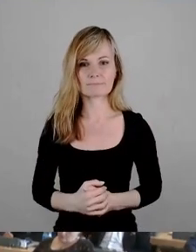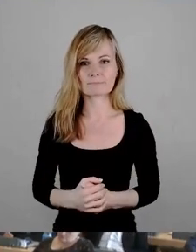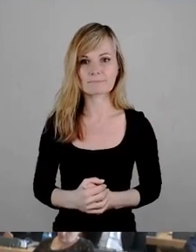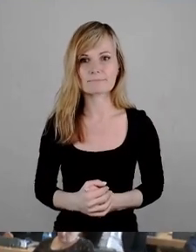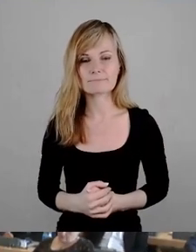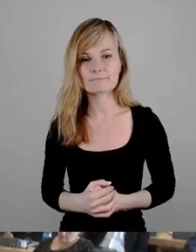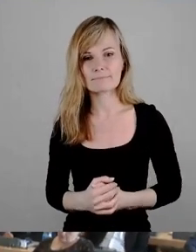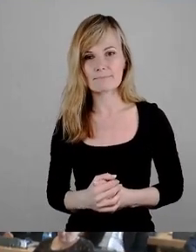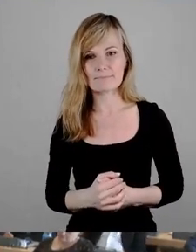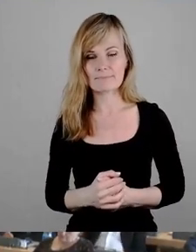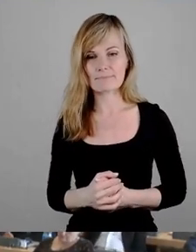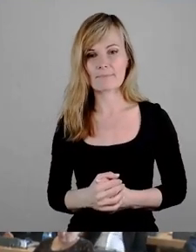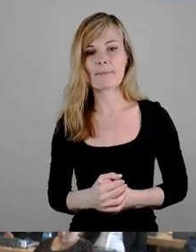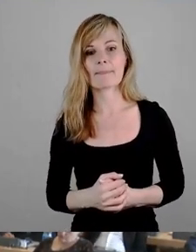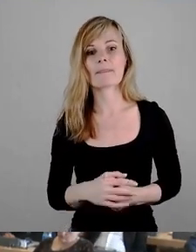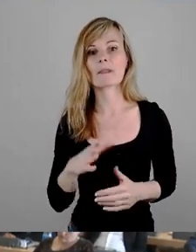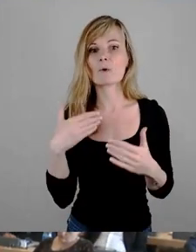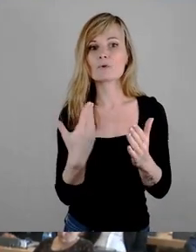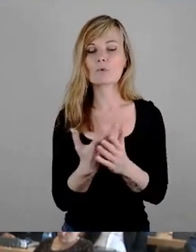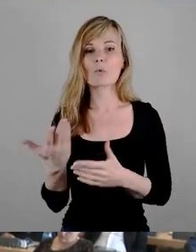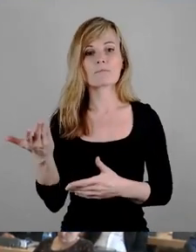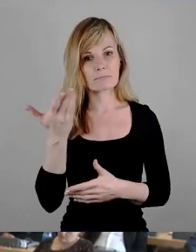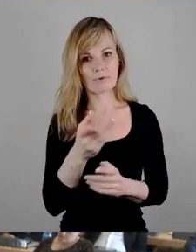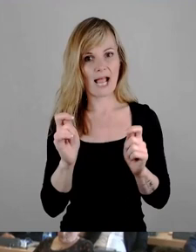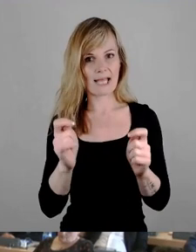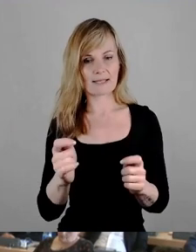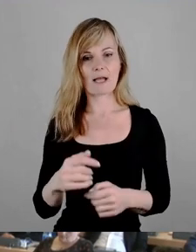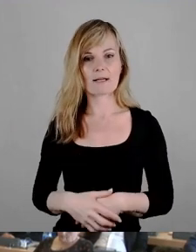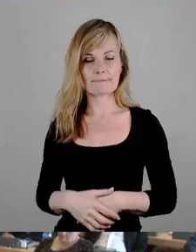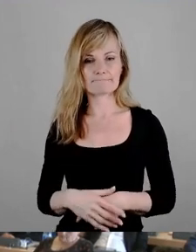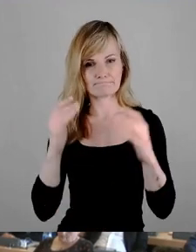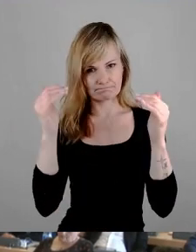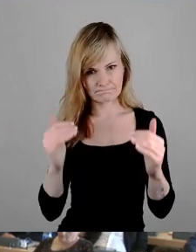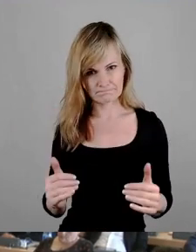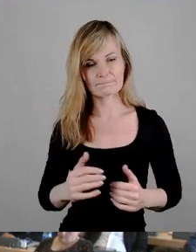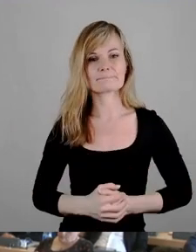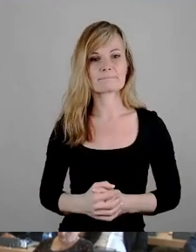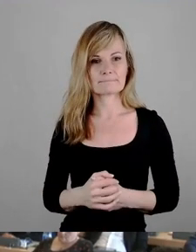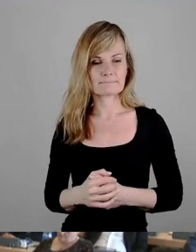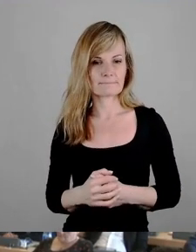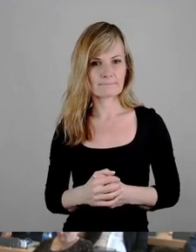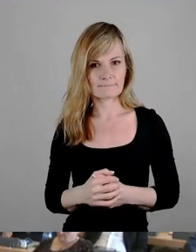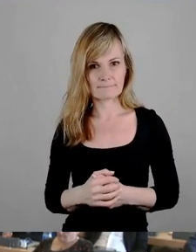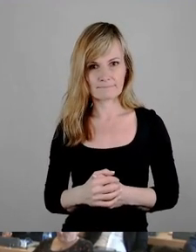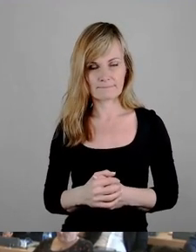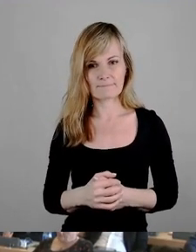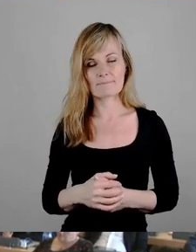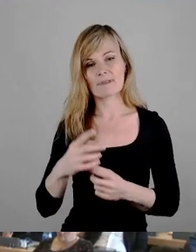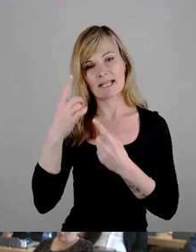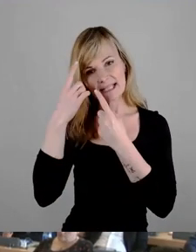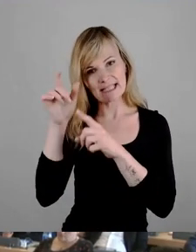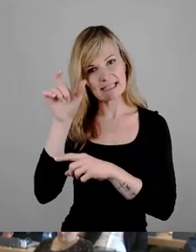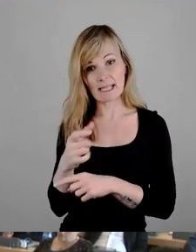Soweit zur Einbringung, dann gehen wir mal durch. Dissidenten das Wort gewünscht? Nein.